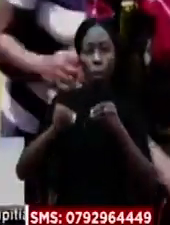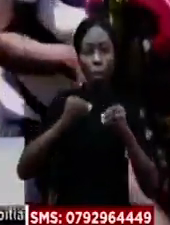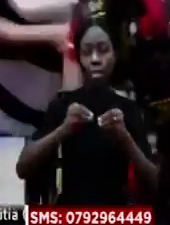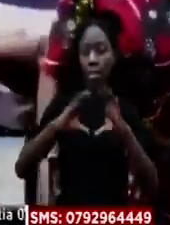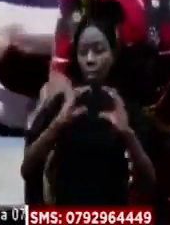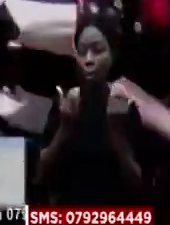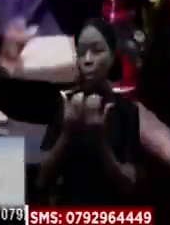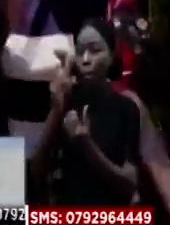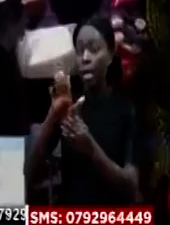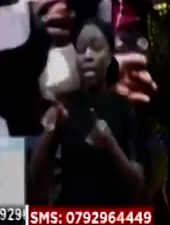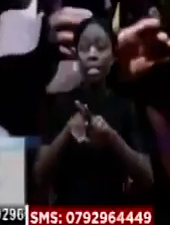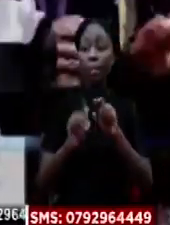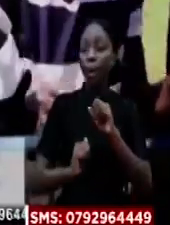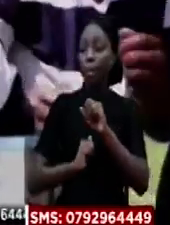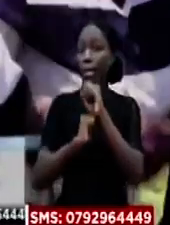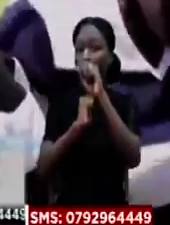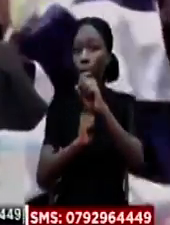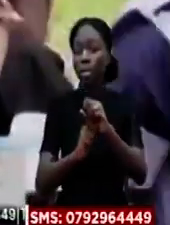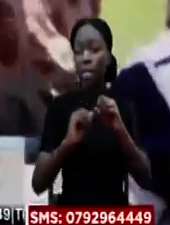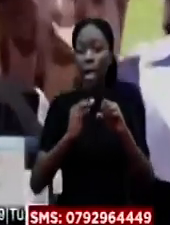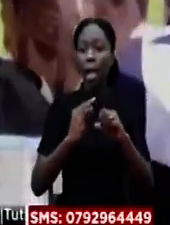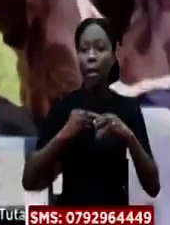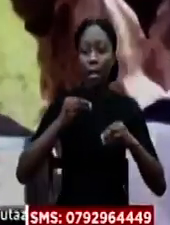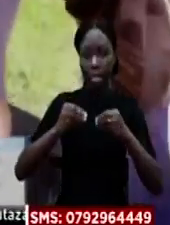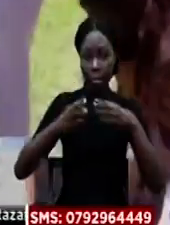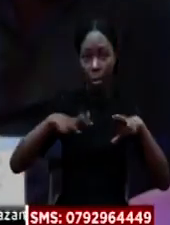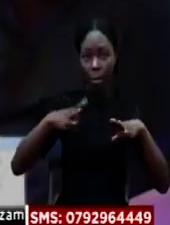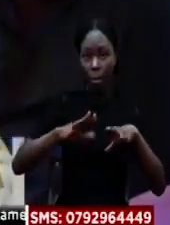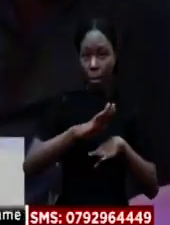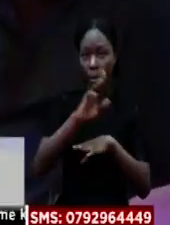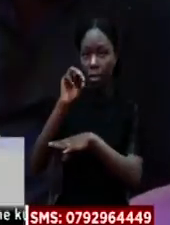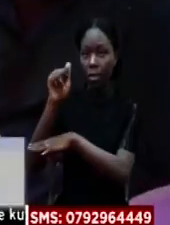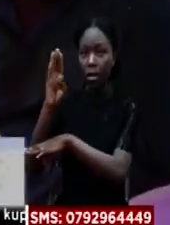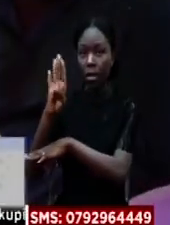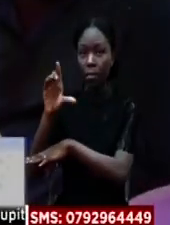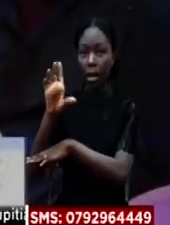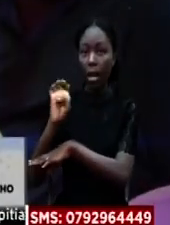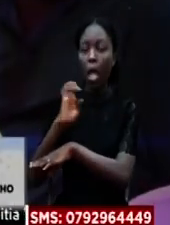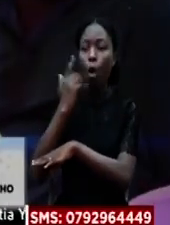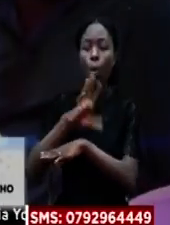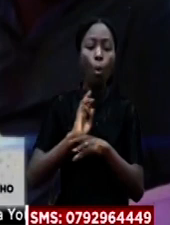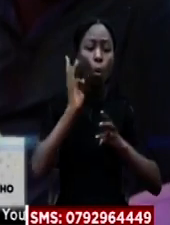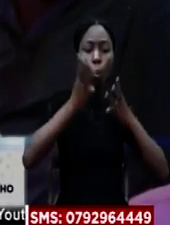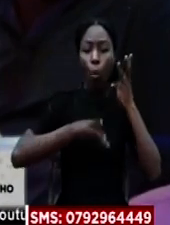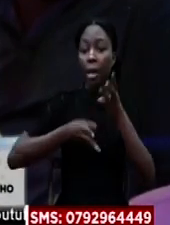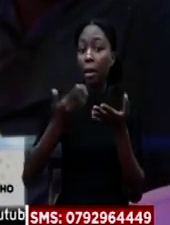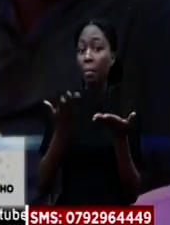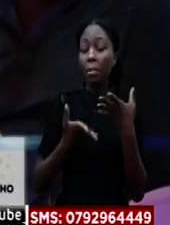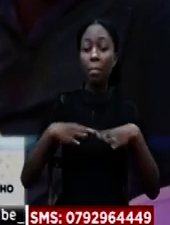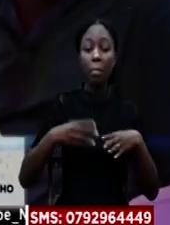katika jamii Kawuli yake imeongo mkono na jamii ya wale maavu katika naubunge la nambale Ambaho wanaufia kwa wengi wa